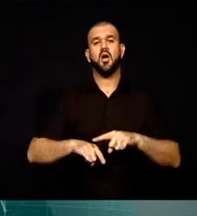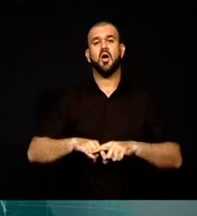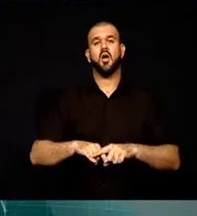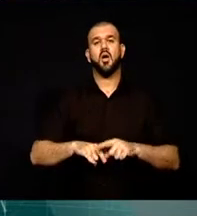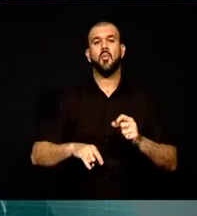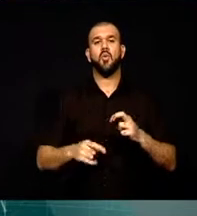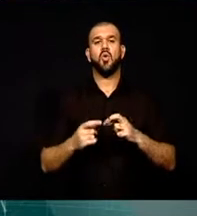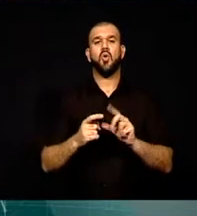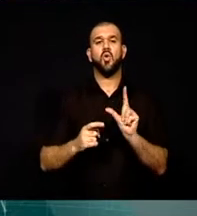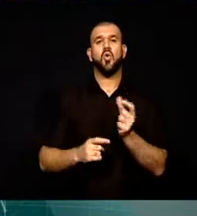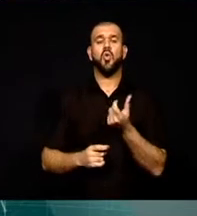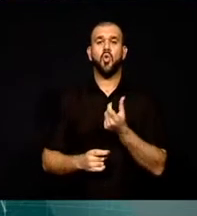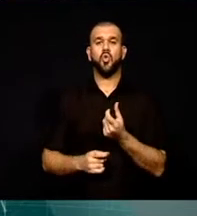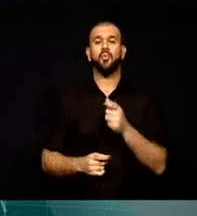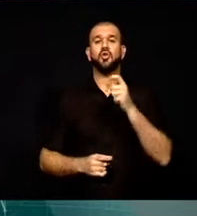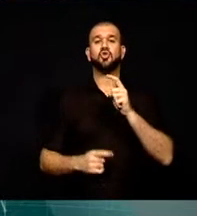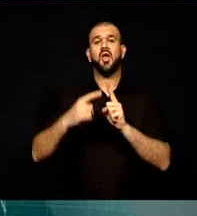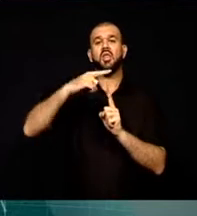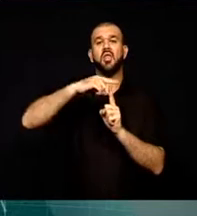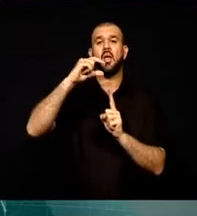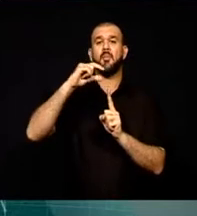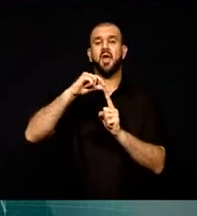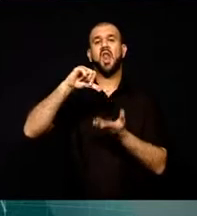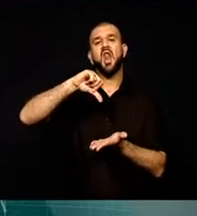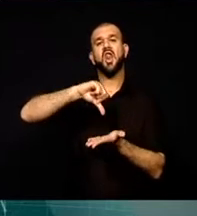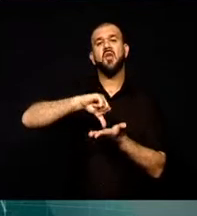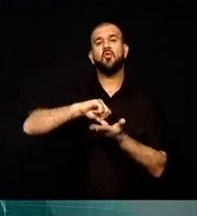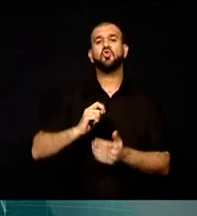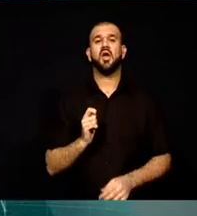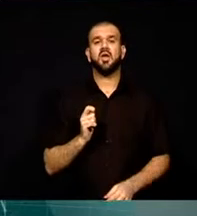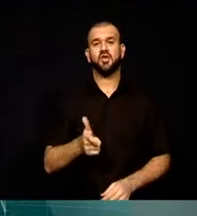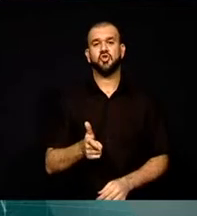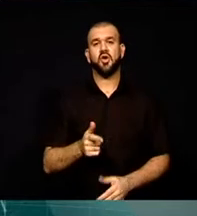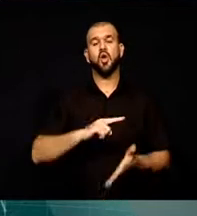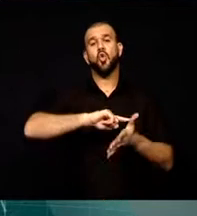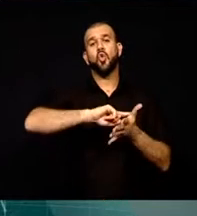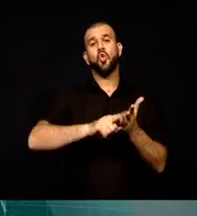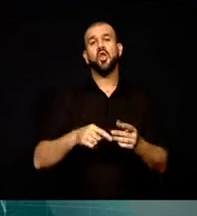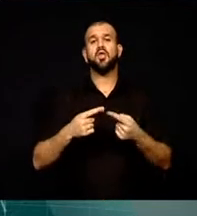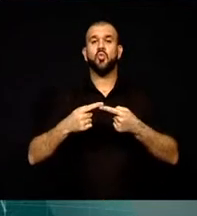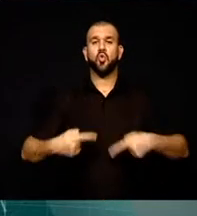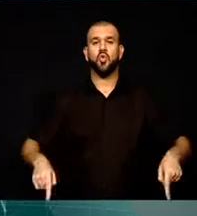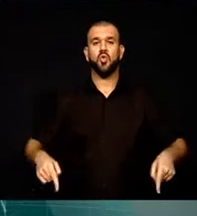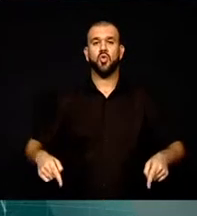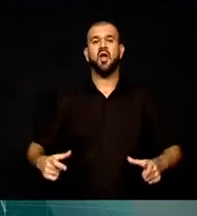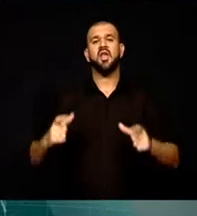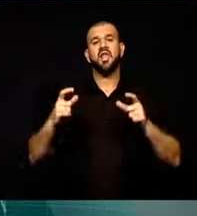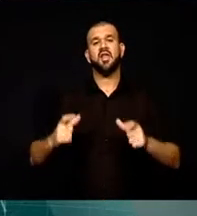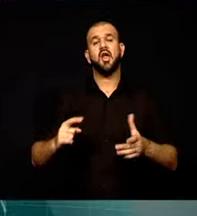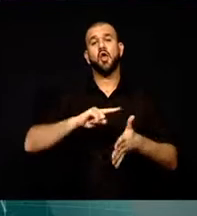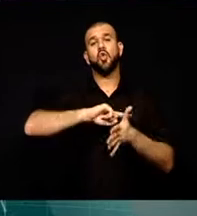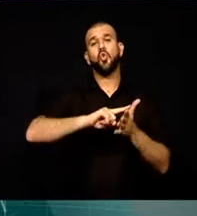kaybetti. Şevket Abohorlu'nun, CTP Lefkoşa İlçe Yönetim Kurulu'nda